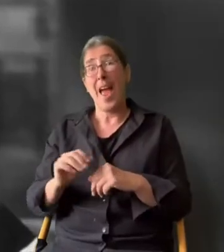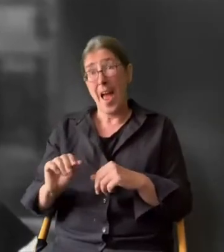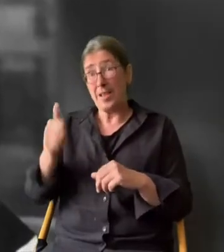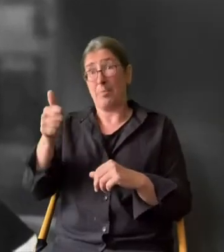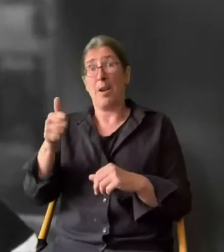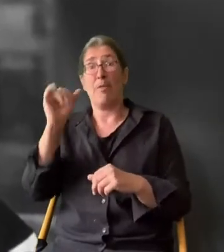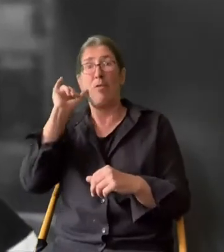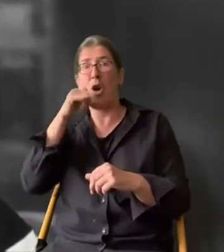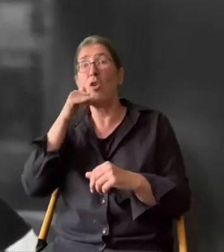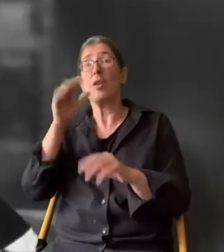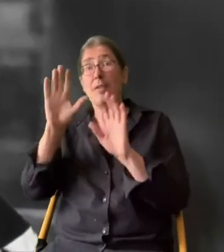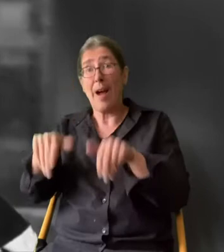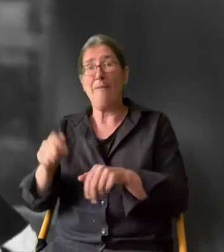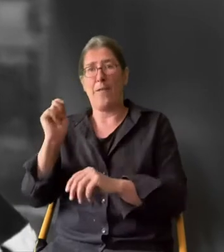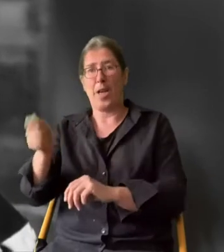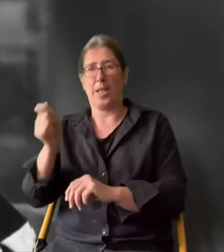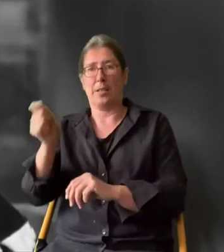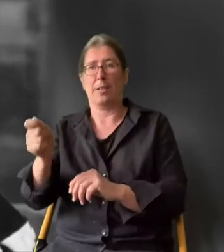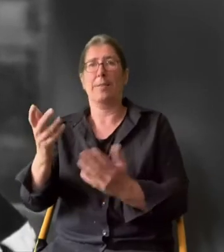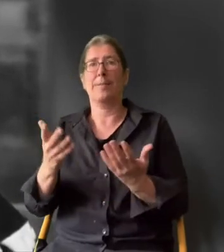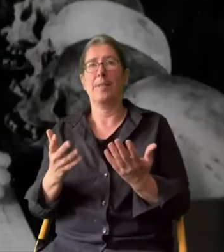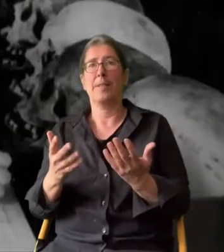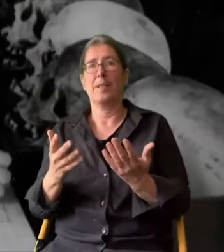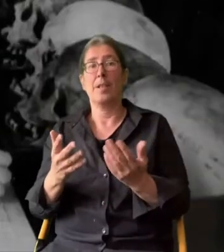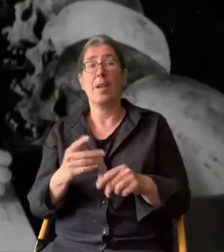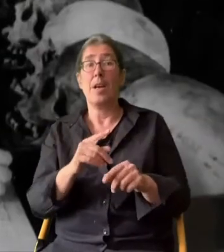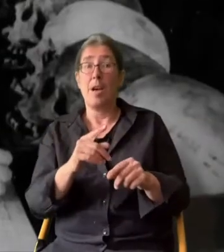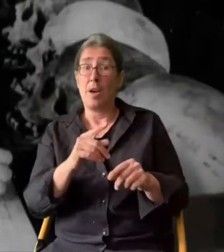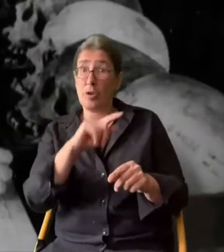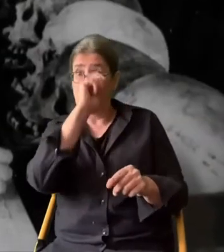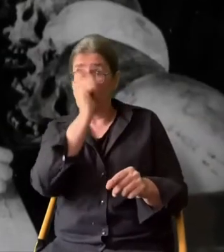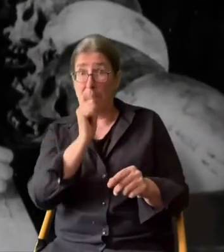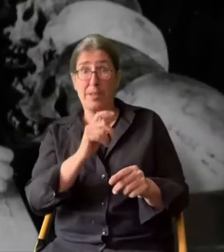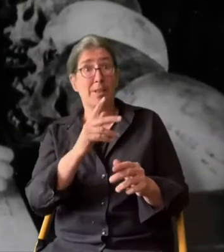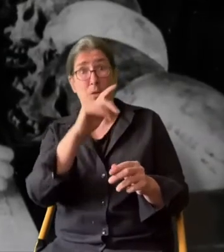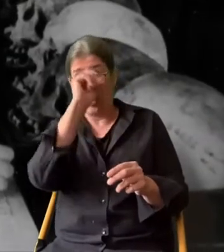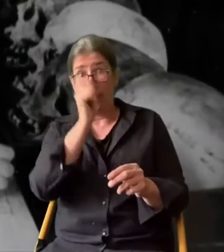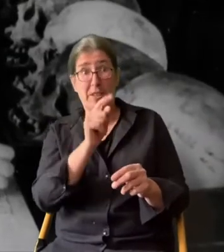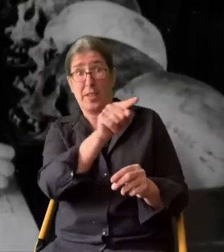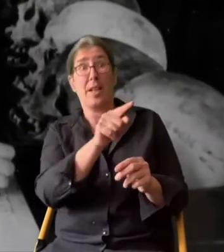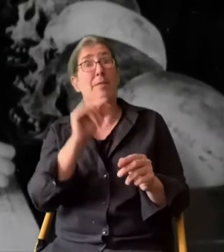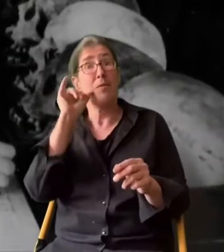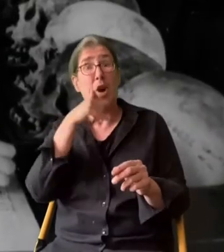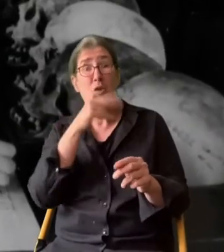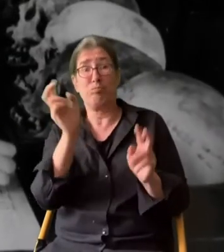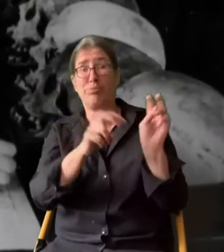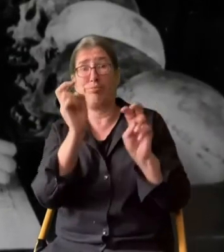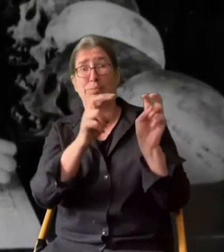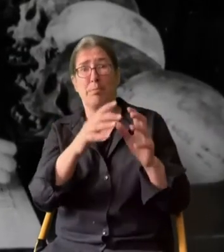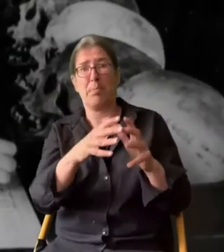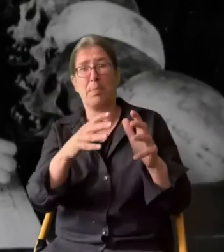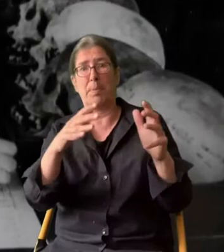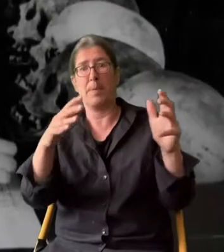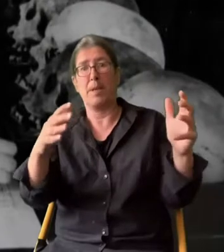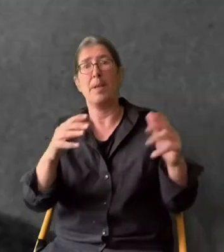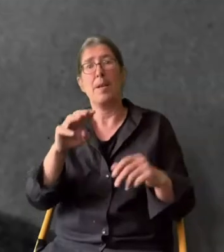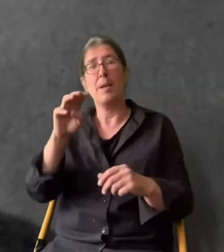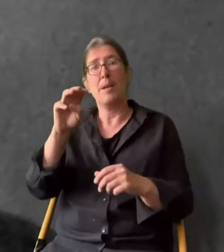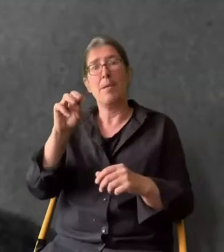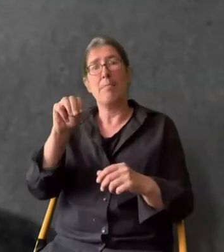Erstmals können auch Frauen Richterinnen werden. Der Anteil der Studentinnen an den Universitäten steigt.